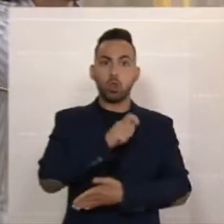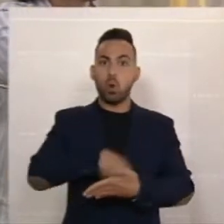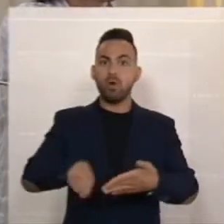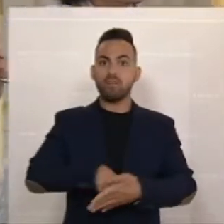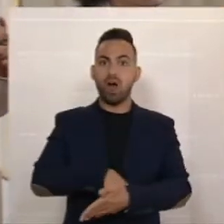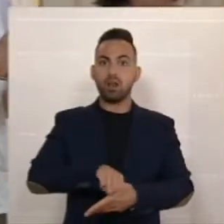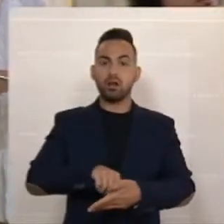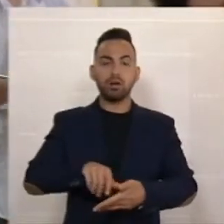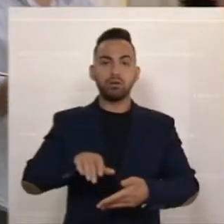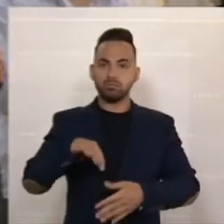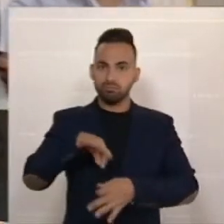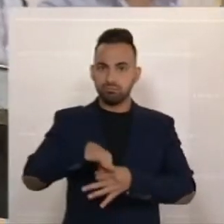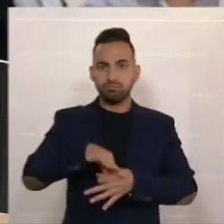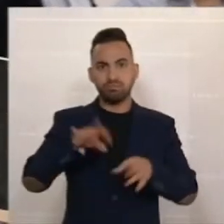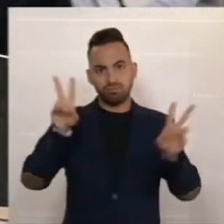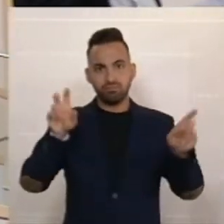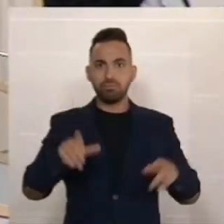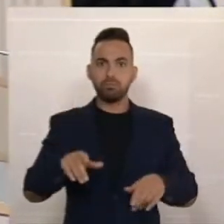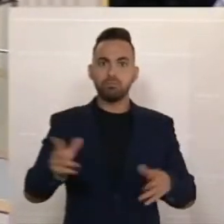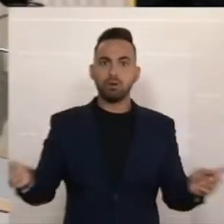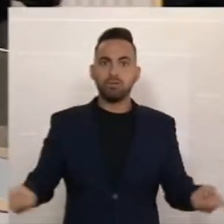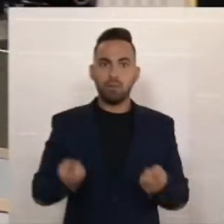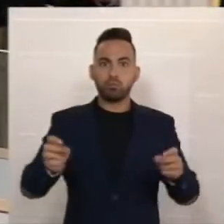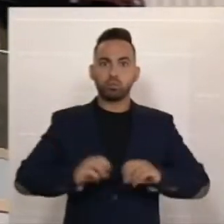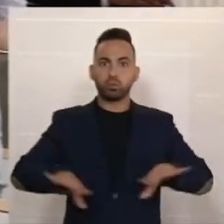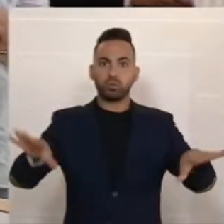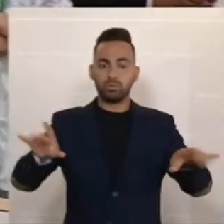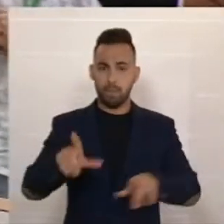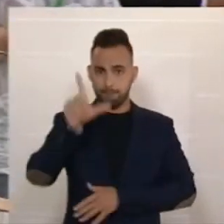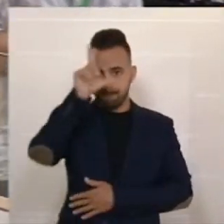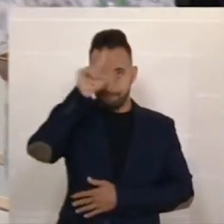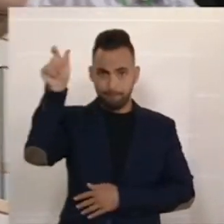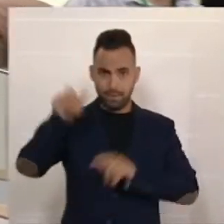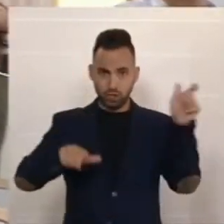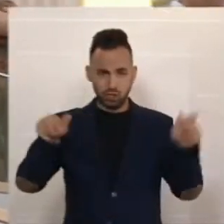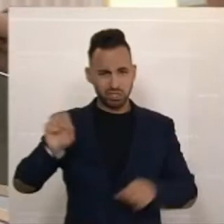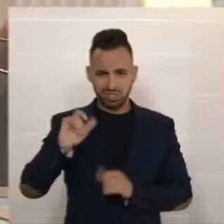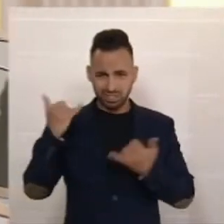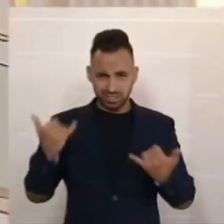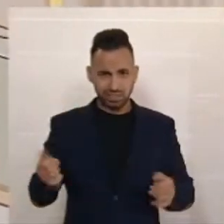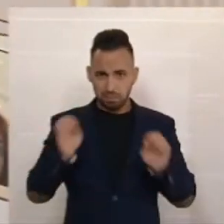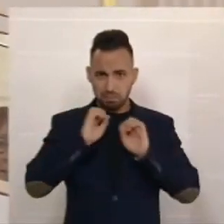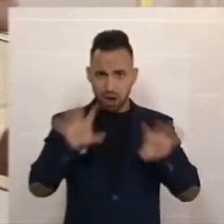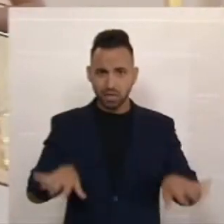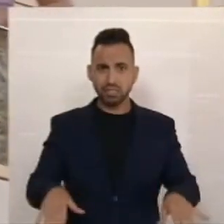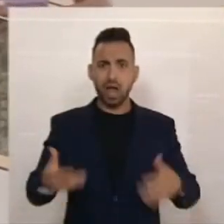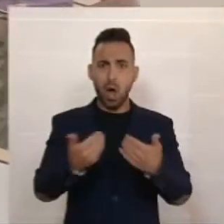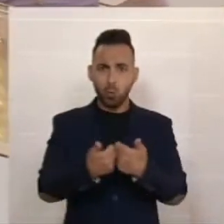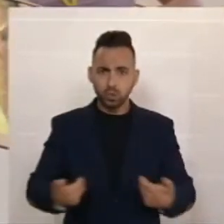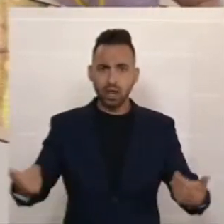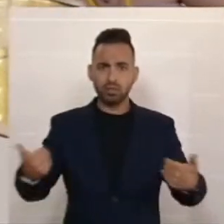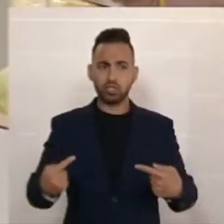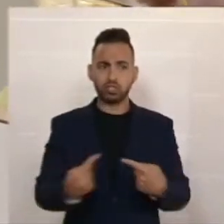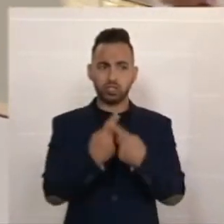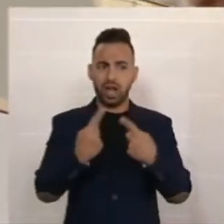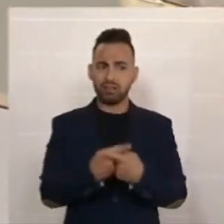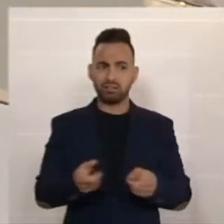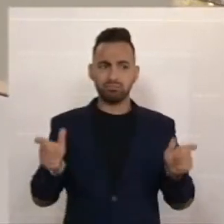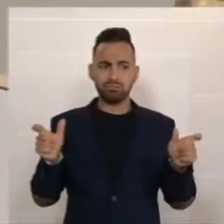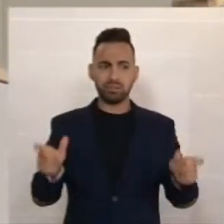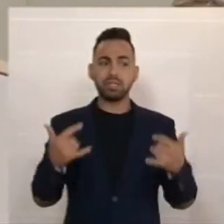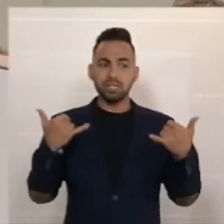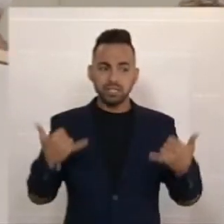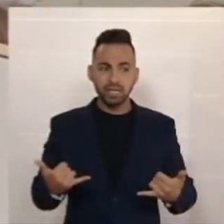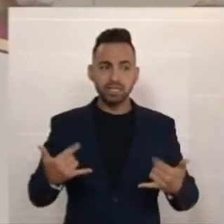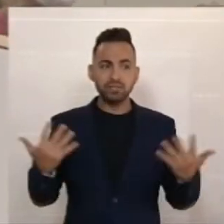dann nützen wollen. Das, was die Menschen jetzt definitiv nicht wollen, ist, auseinander dividieren, Streit, sondern Sie suchen Einheit